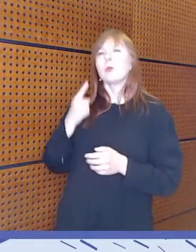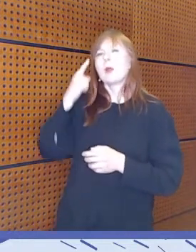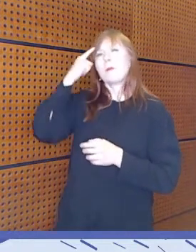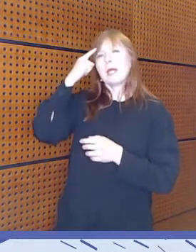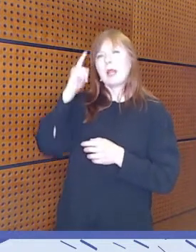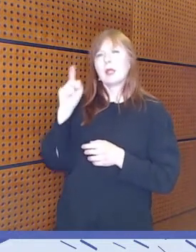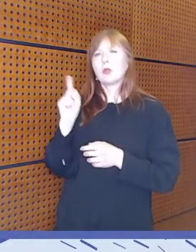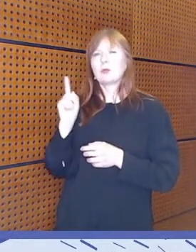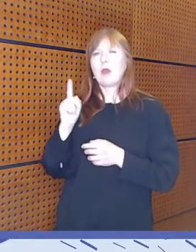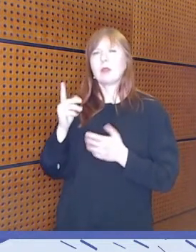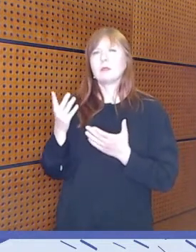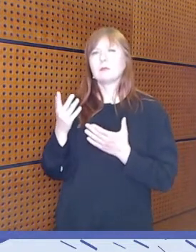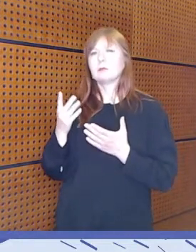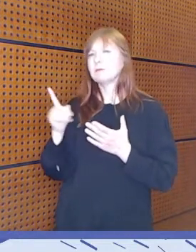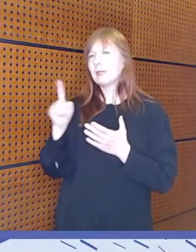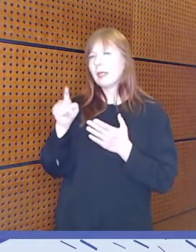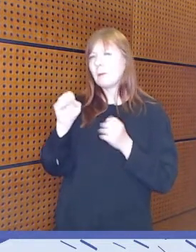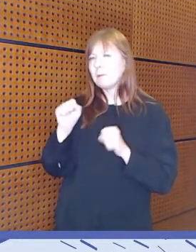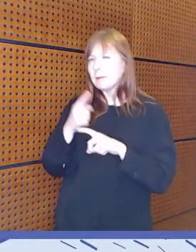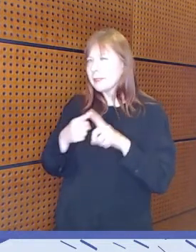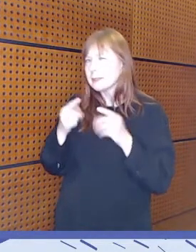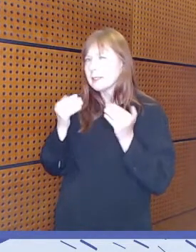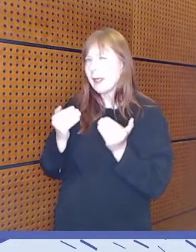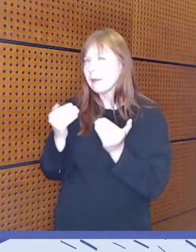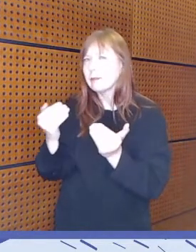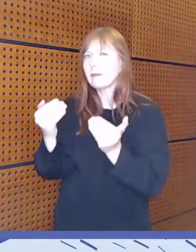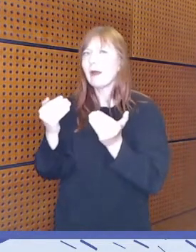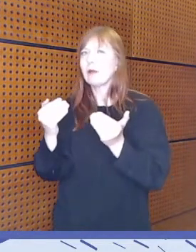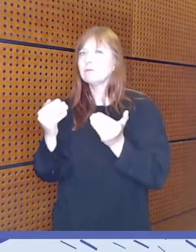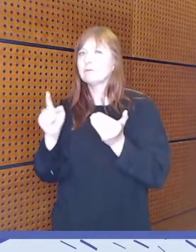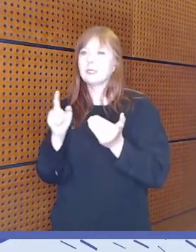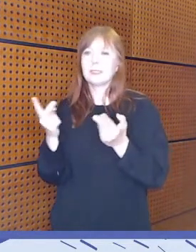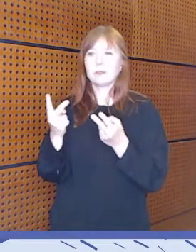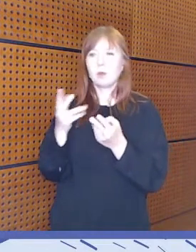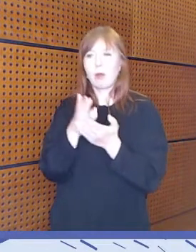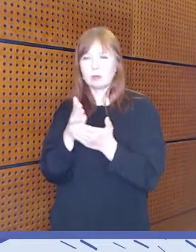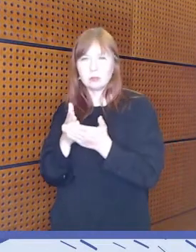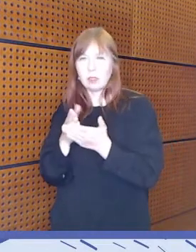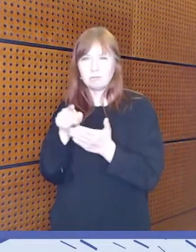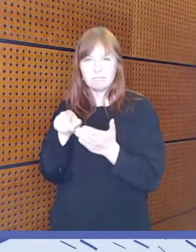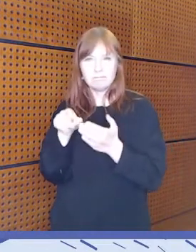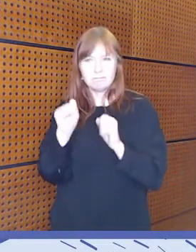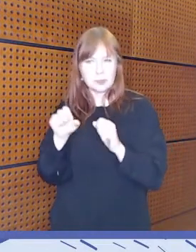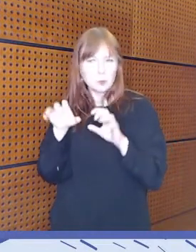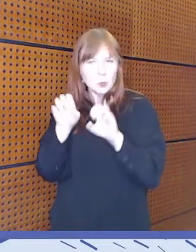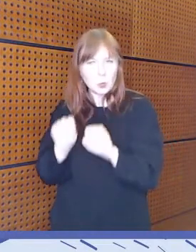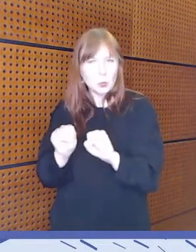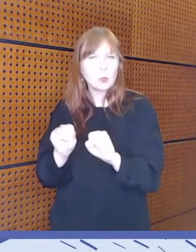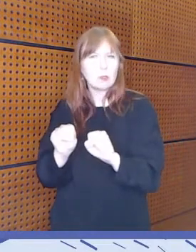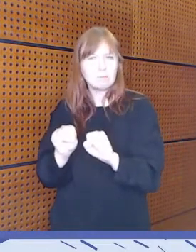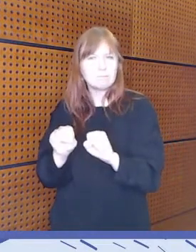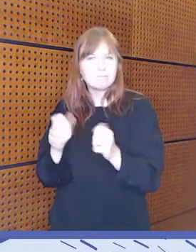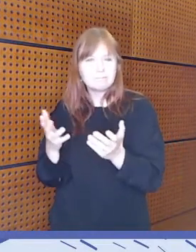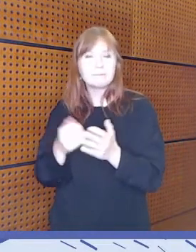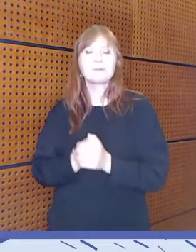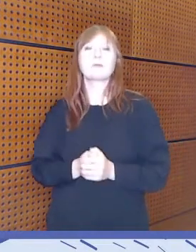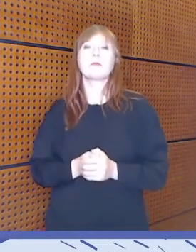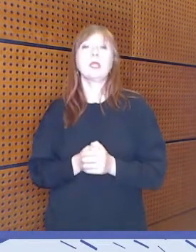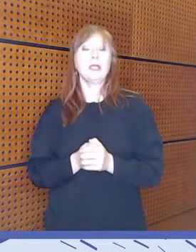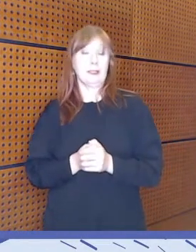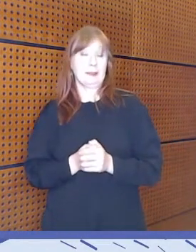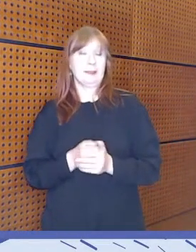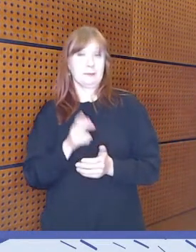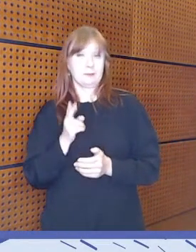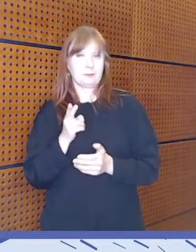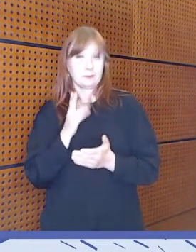kehittämiskohteita tai mikä olisi semmoinen asia, mihin nyt pitäisi puuttua? No varmasti se, että